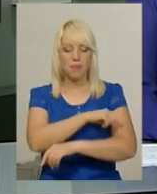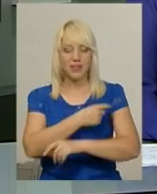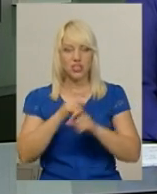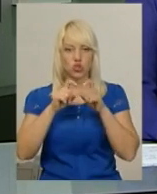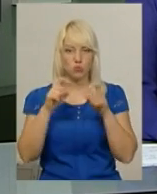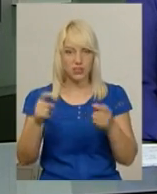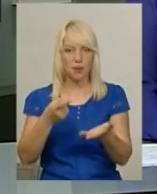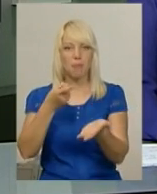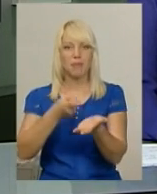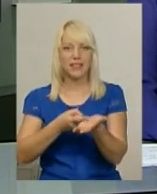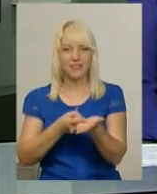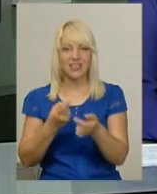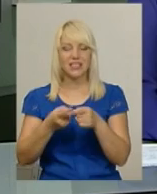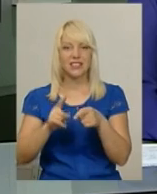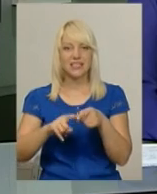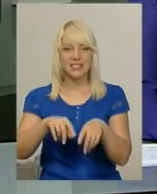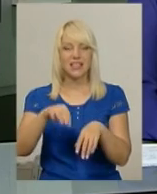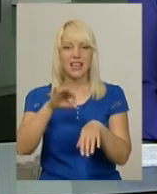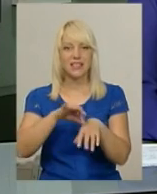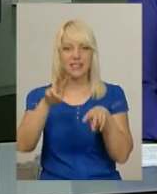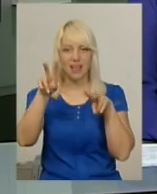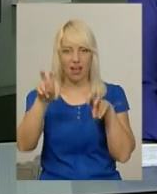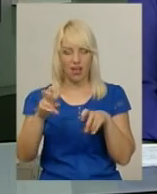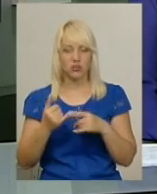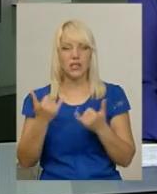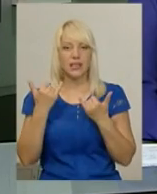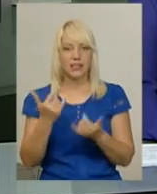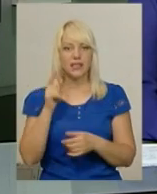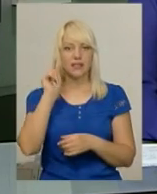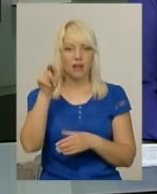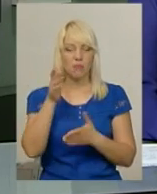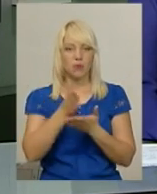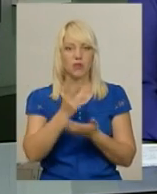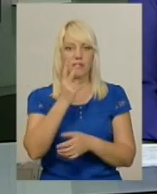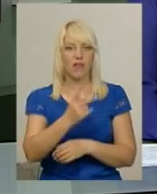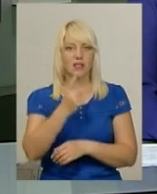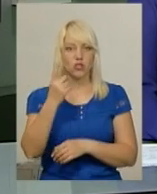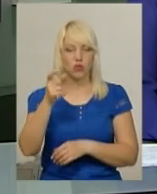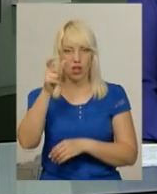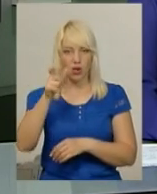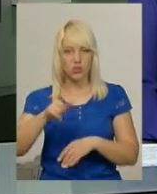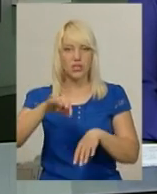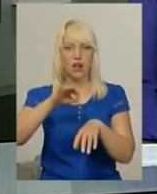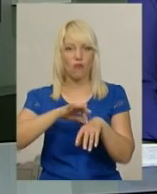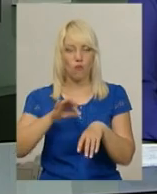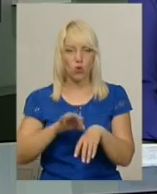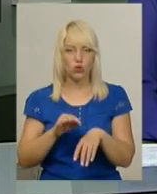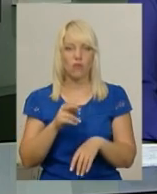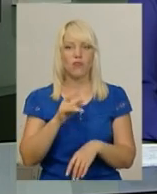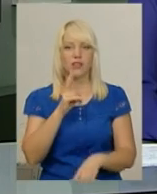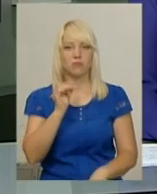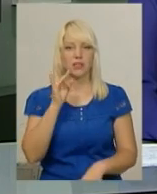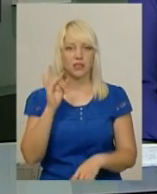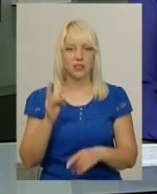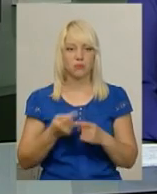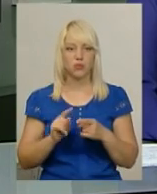підтвердили. Нині в Хмельницькій інфекційній лікарні перебуває 21 пацієнт із цим вірусним захворюванням. Про це повідомила головний